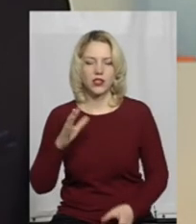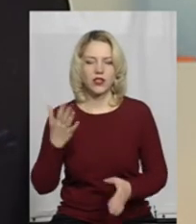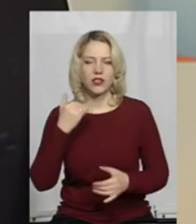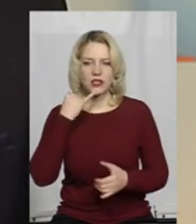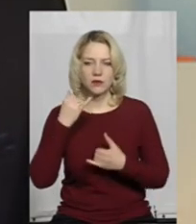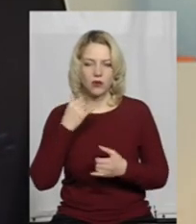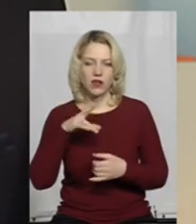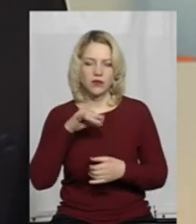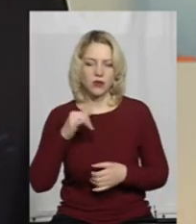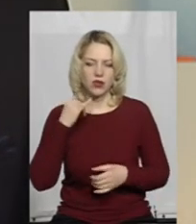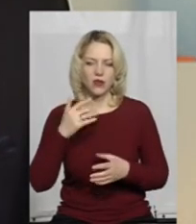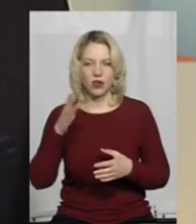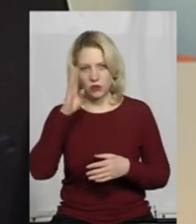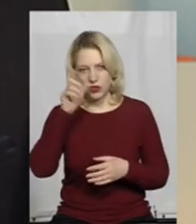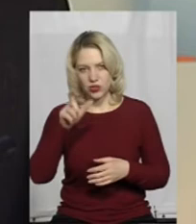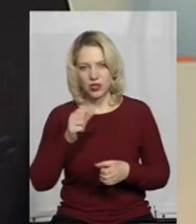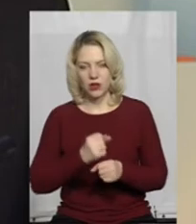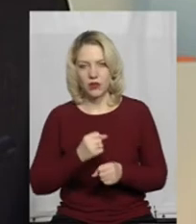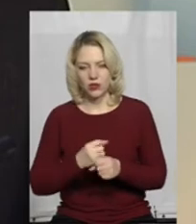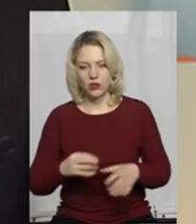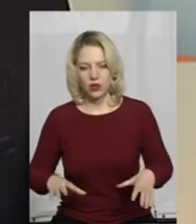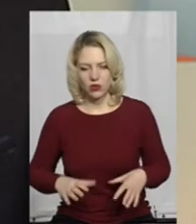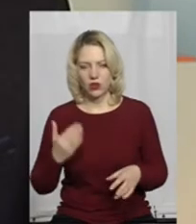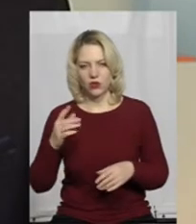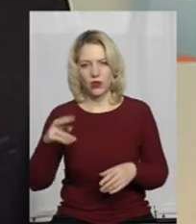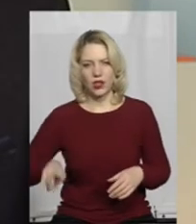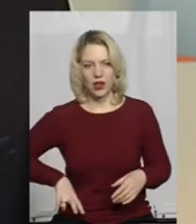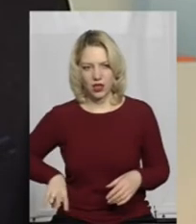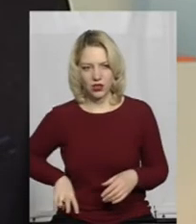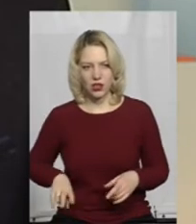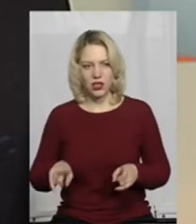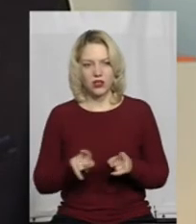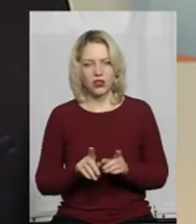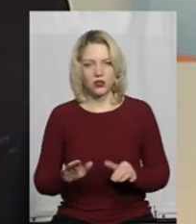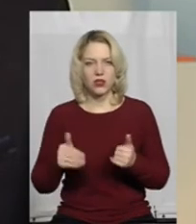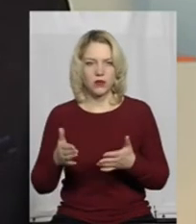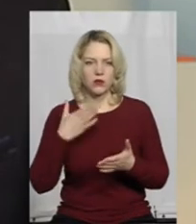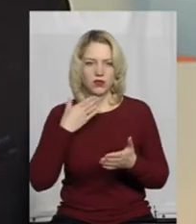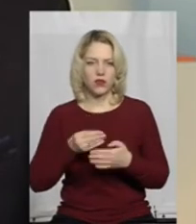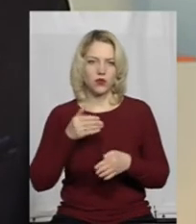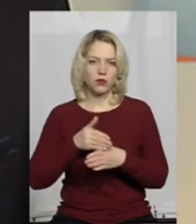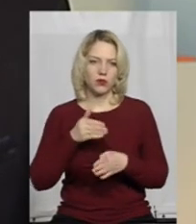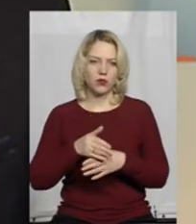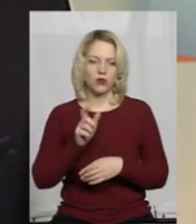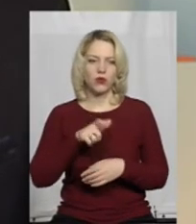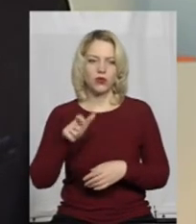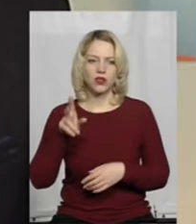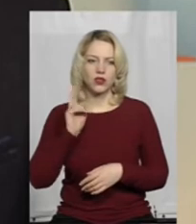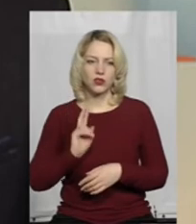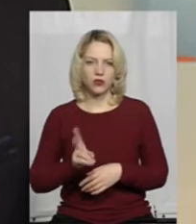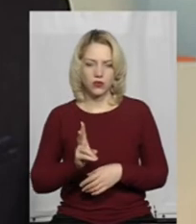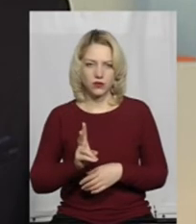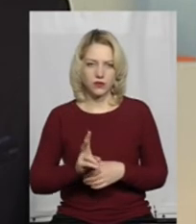по телефону. Він також працює на Кунюшні. Його власник, директор, теж запропонував свою допомогу. Люди, які